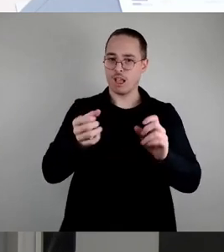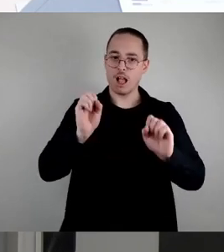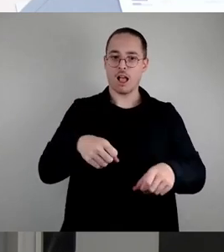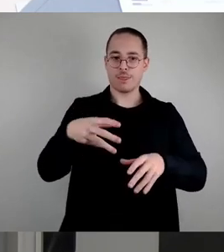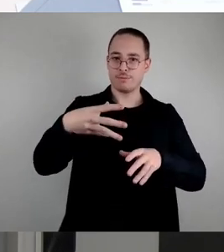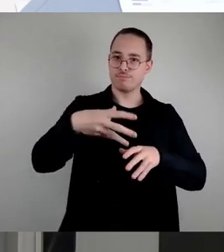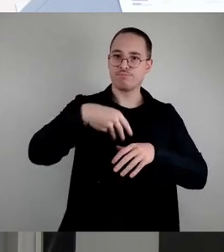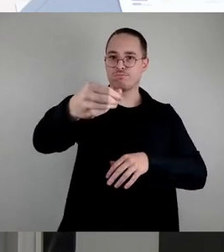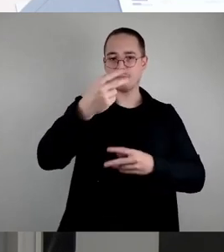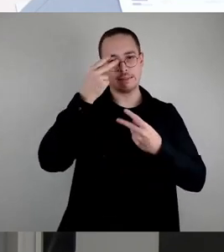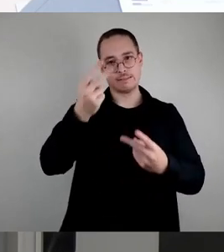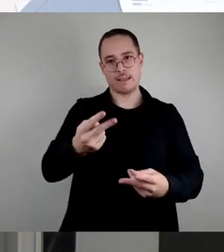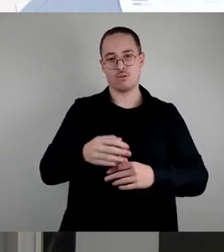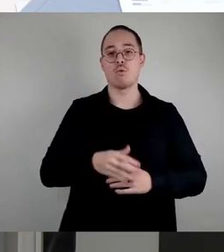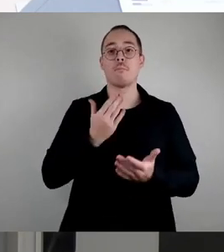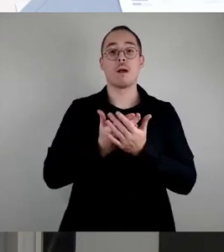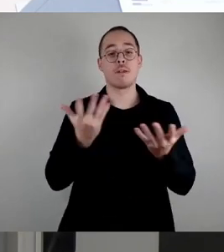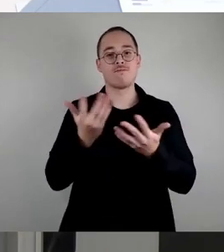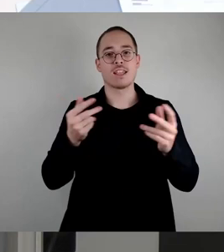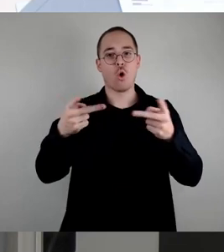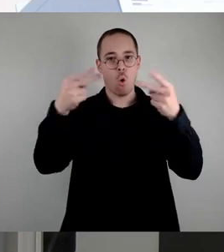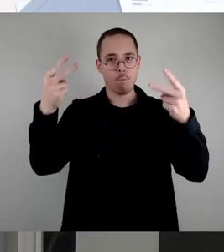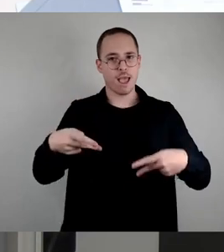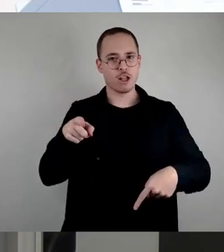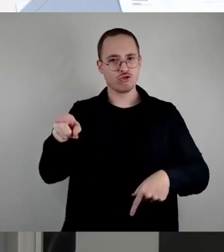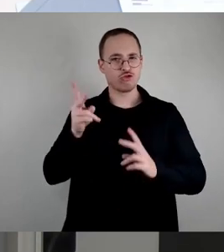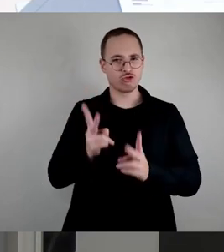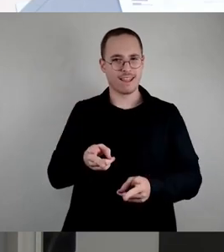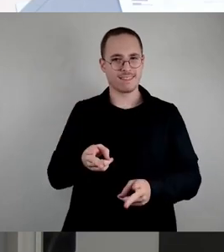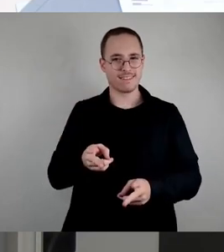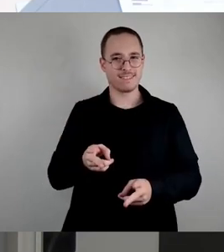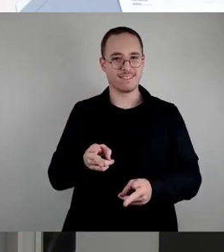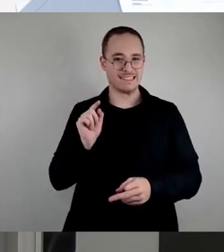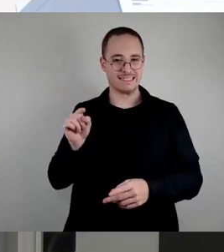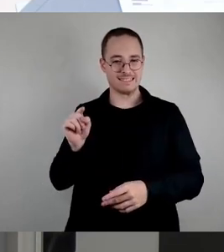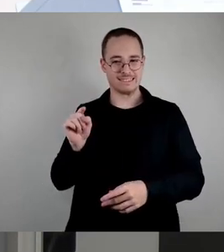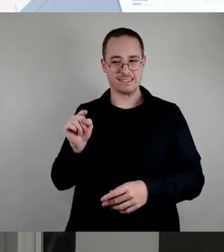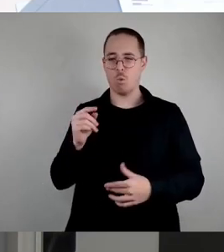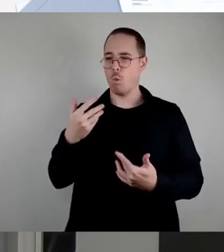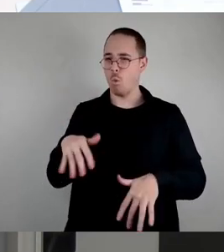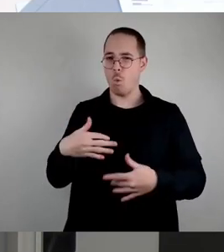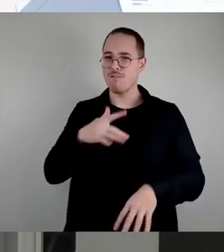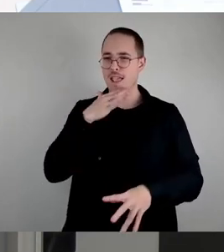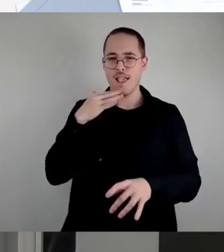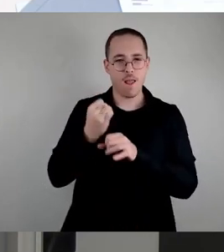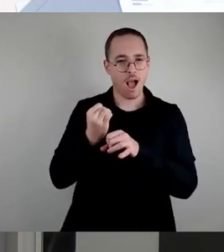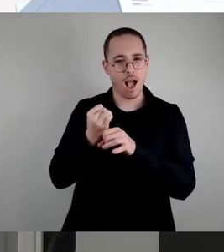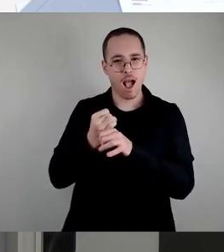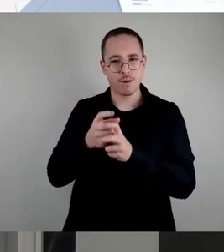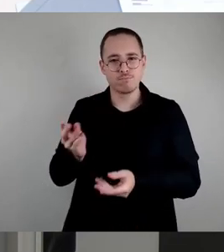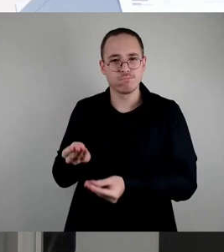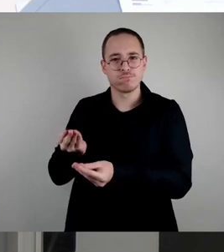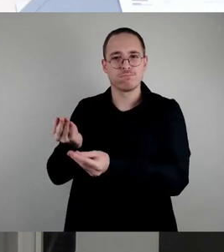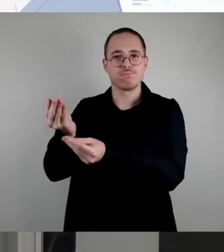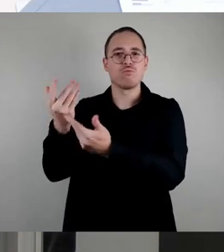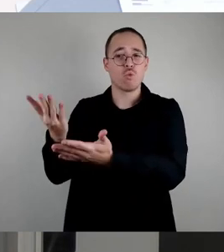Homepage der Stadt, und die ist ziemlich aufwendig, in mehreren Sprachen anzubieten.